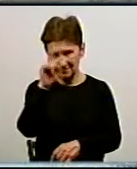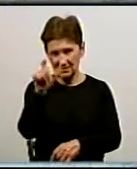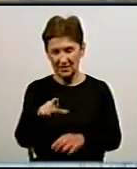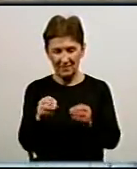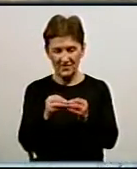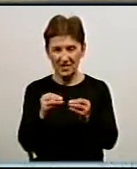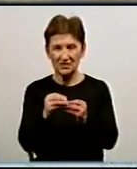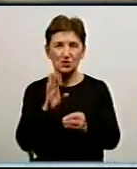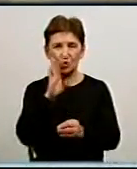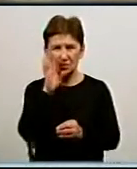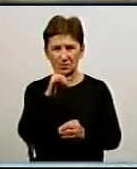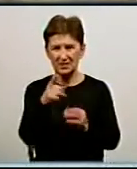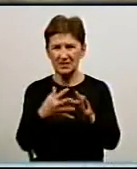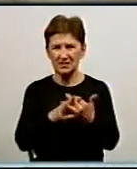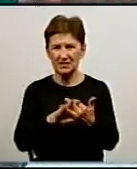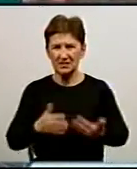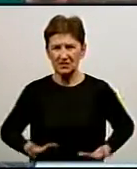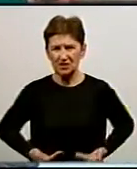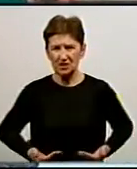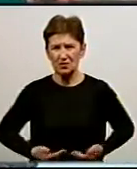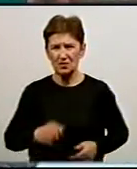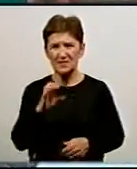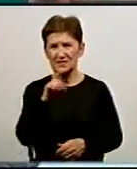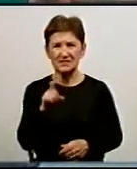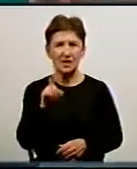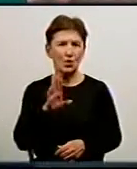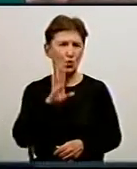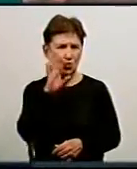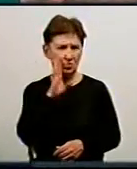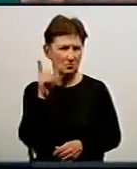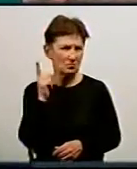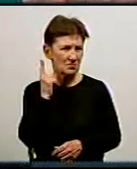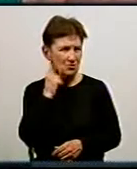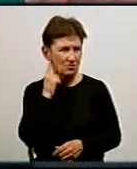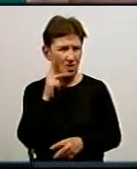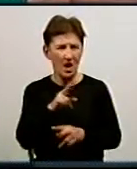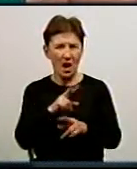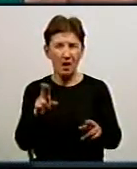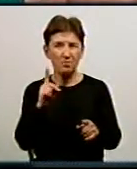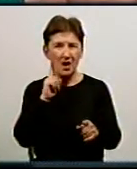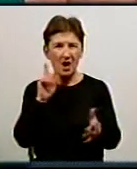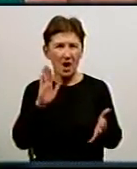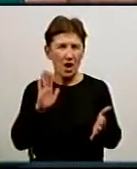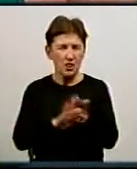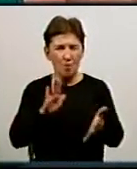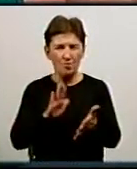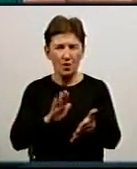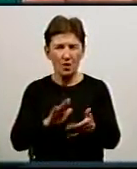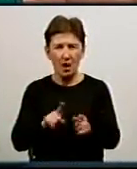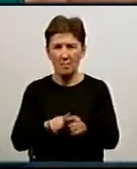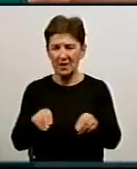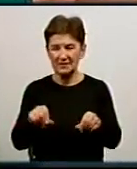10-й годині житель селища Микола Чмирук. Зранку я почув, наче, ну, такий хлопок, чи так, навіть, як земля